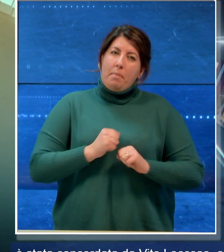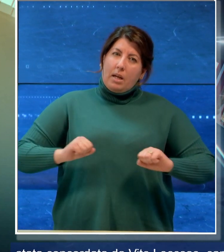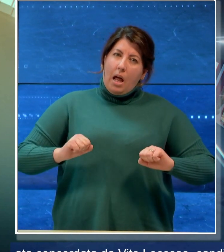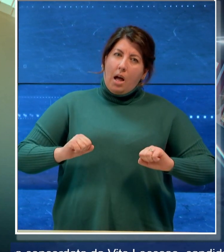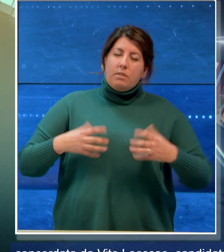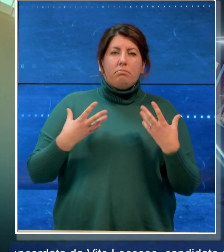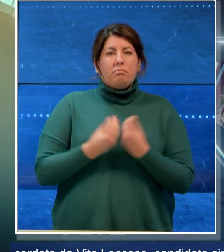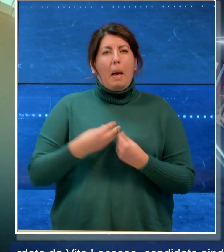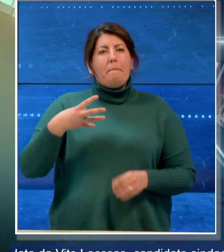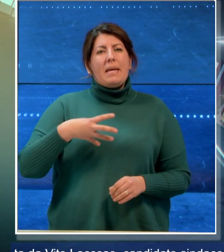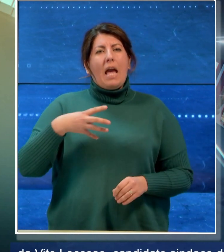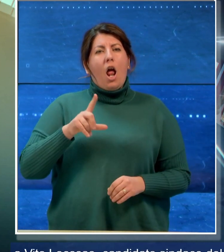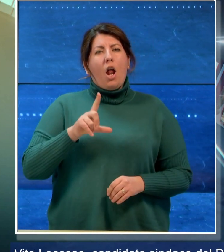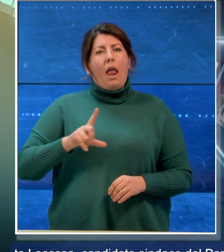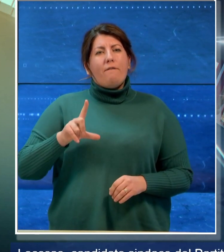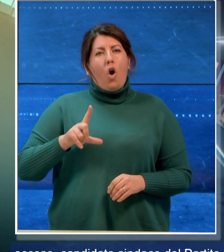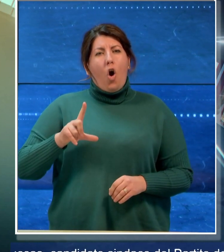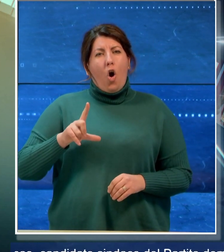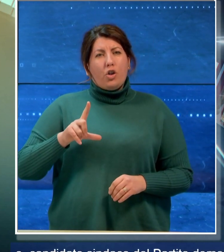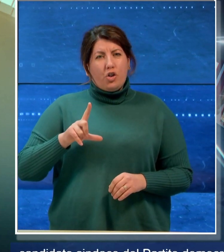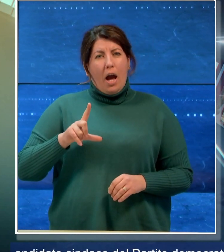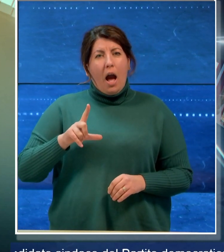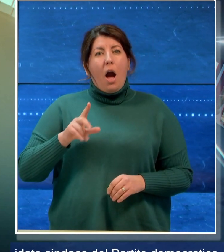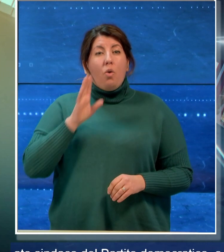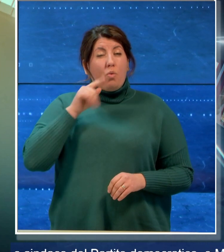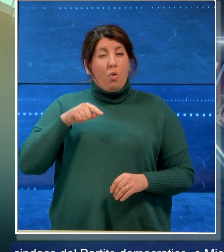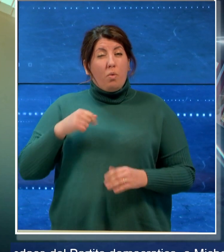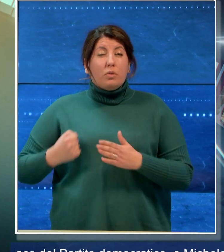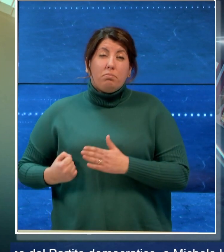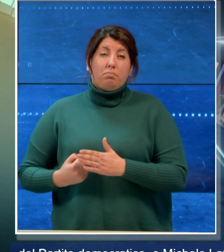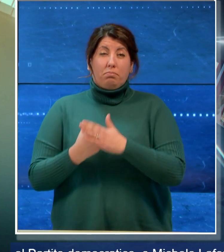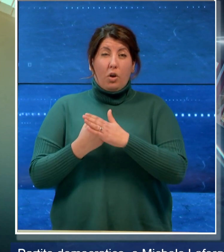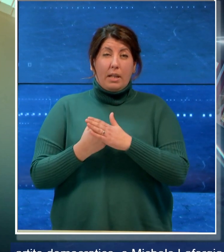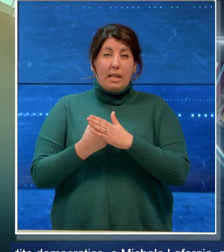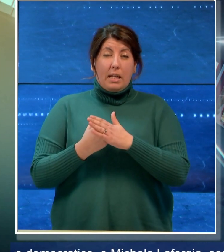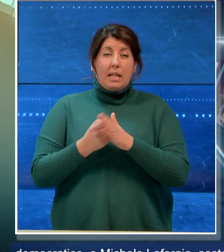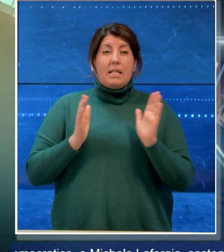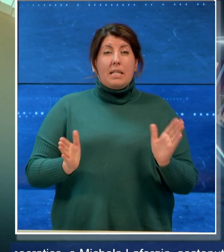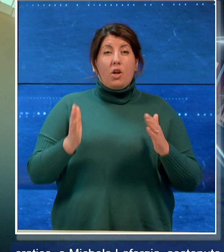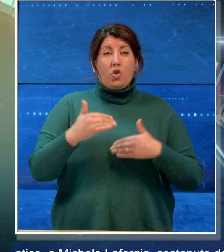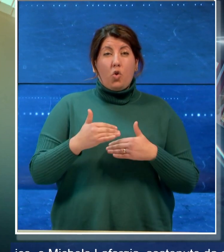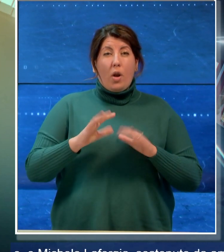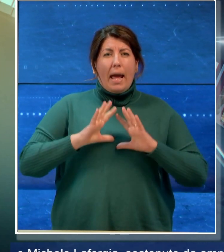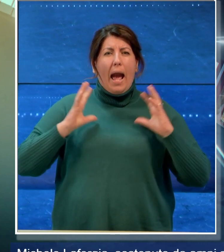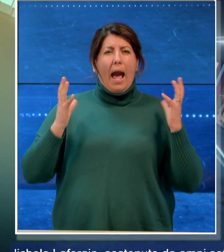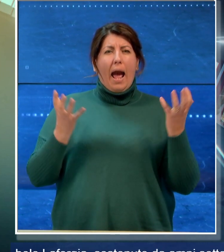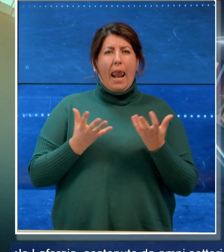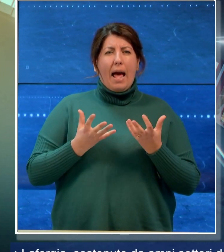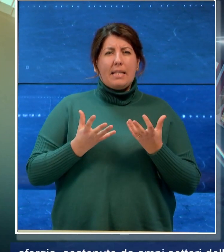Michele Laforgia sostenuto da ampi settori della galassia progressista